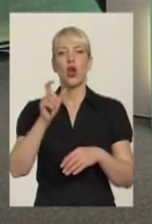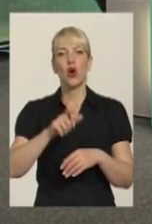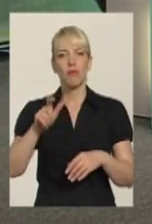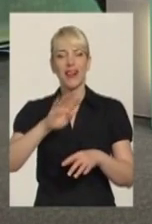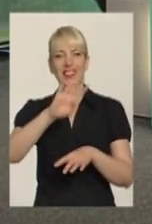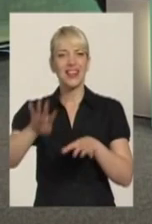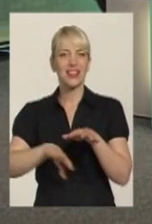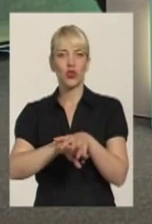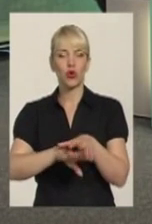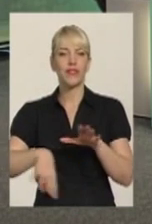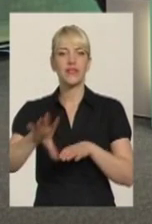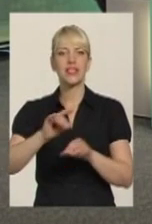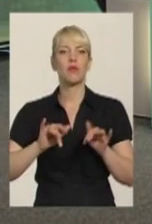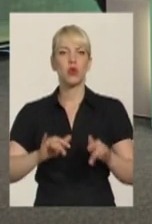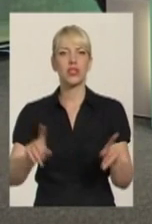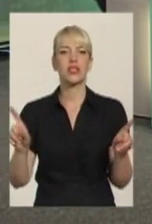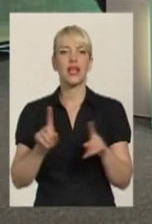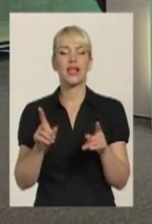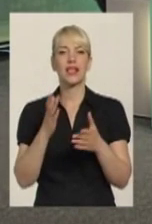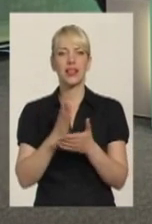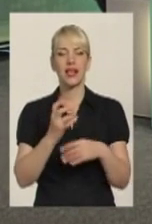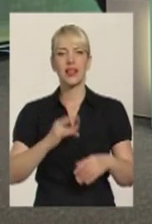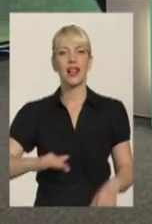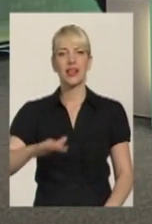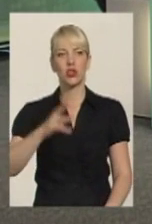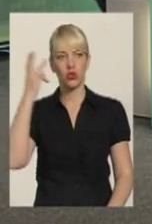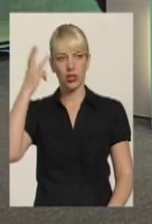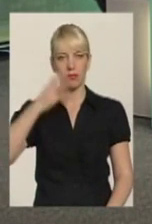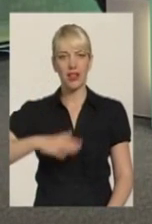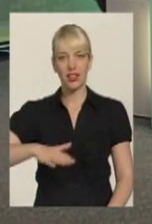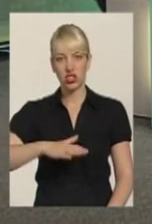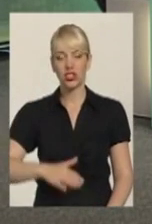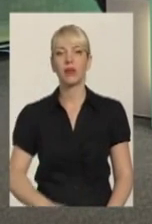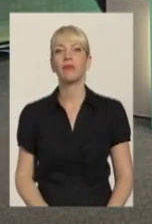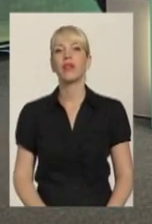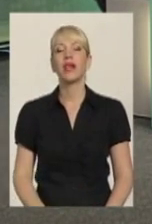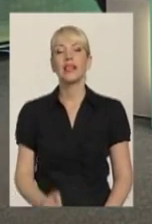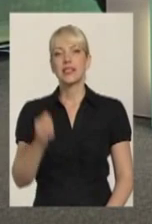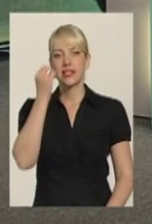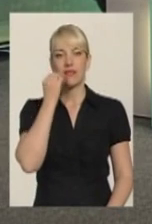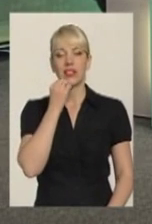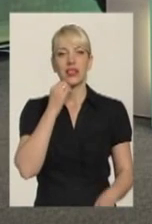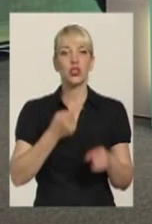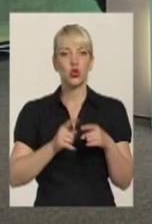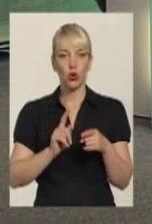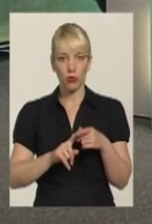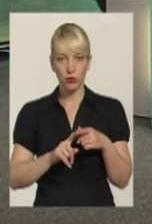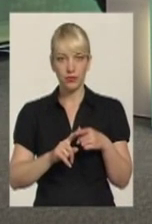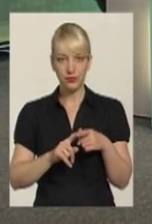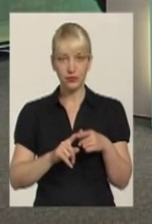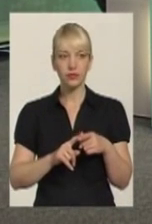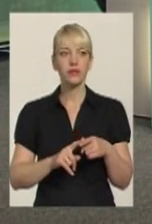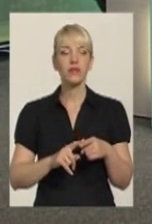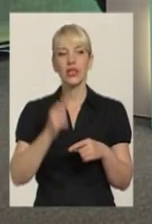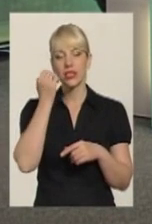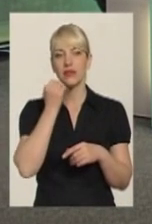процеси, які відбуваються на територіях Хмельниччини. І завдяки цьому, завдяки тому,